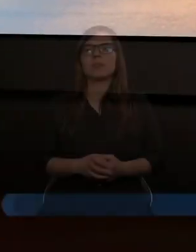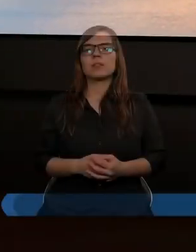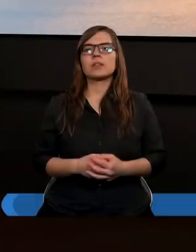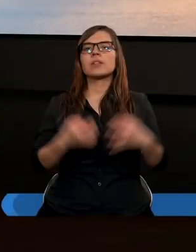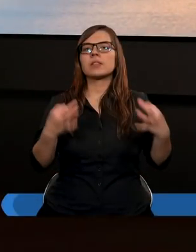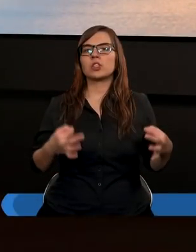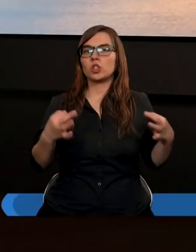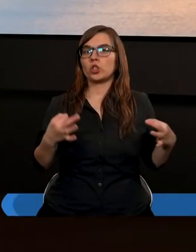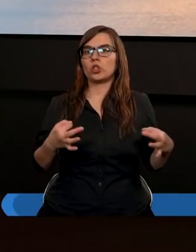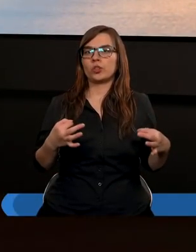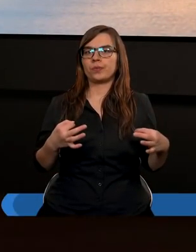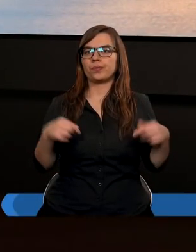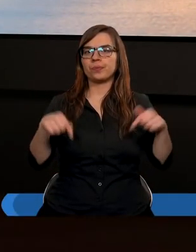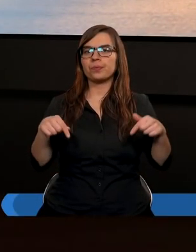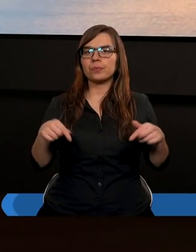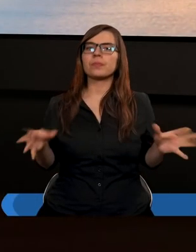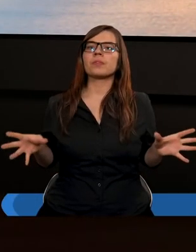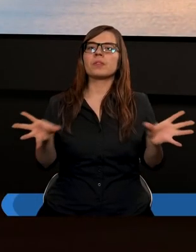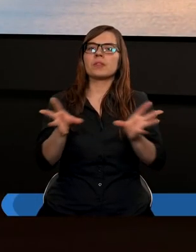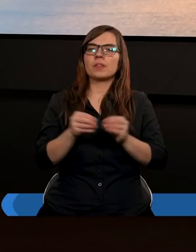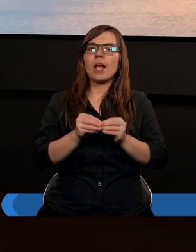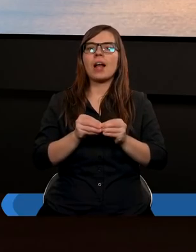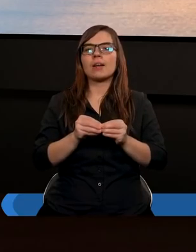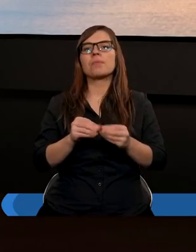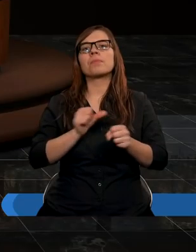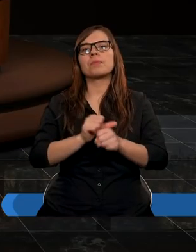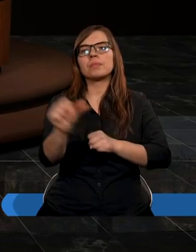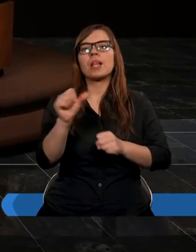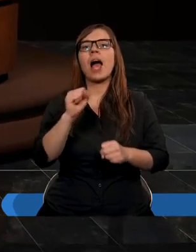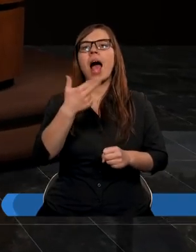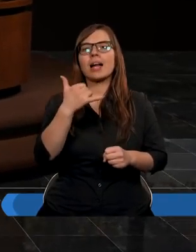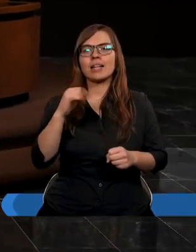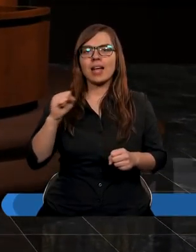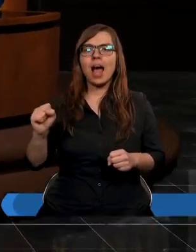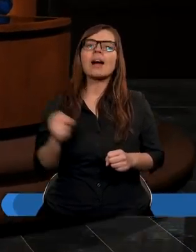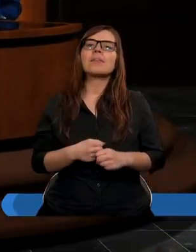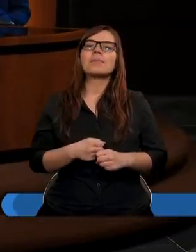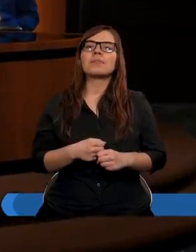Dzisiaj razem ze mną jest Ania,